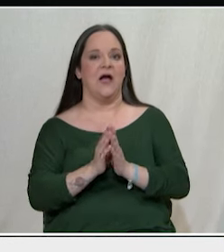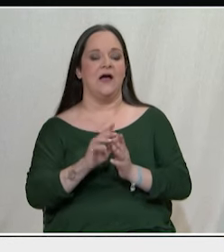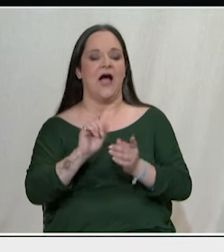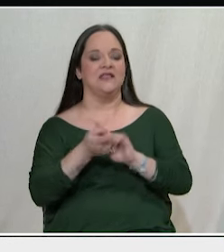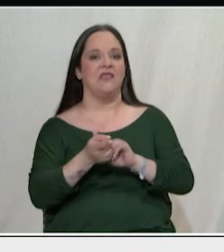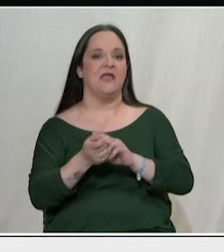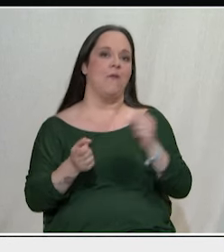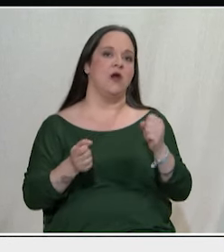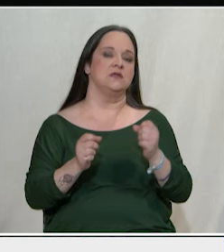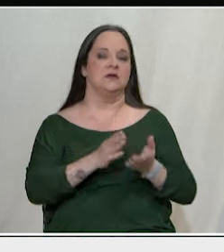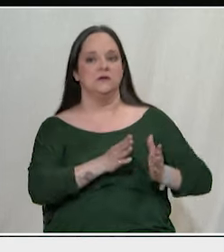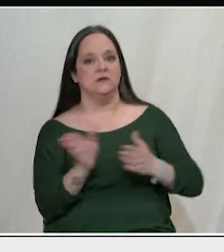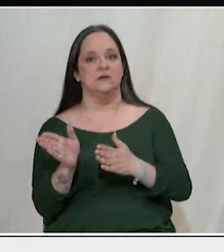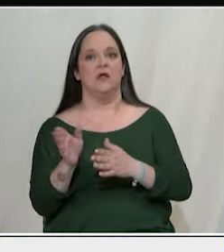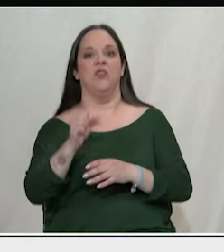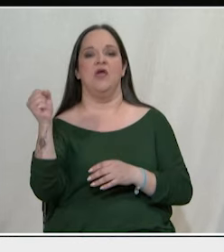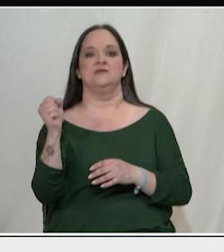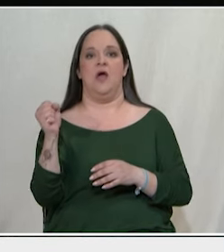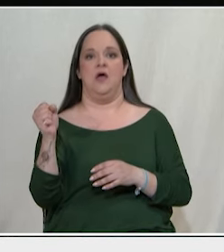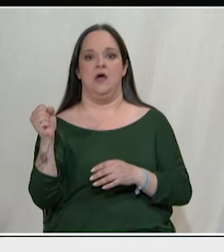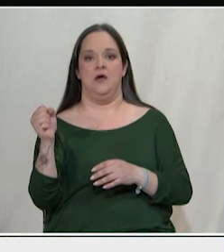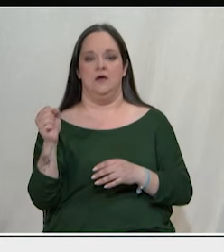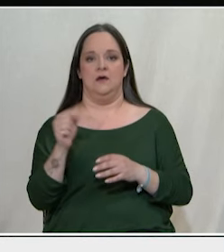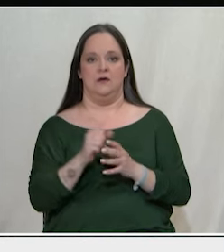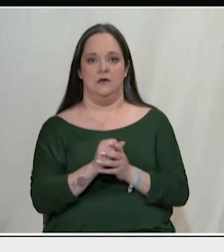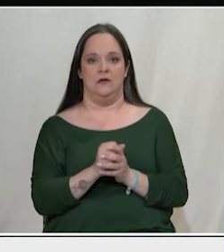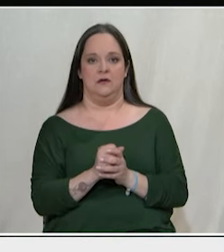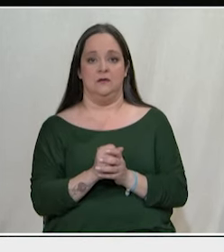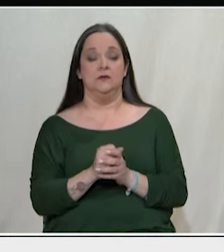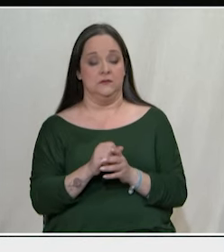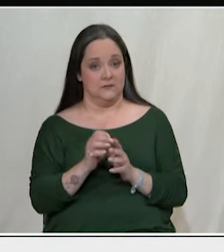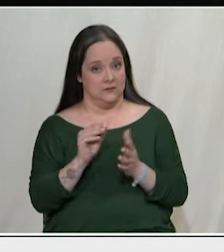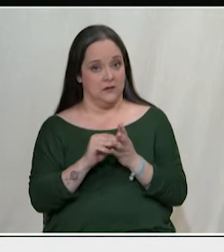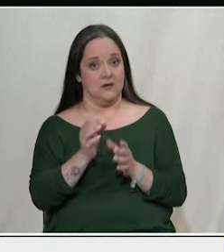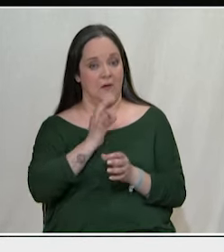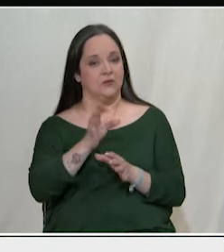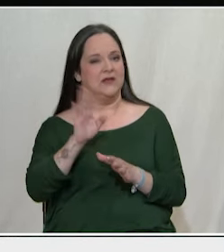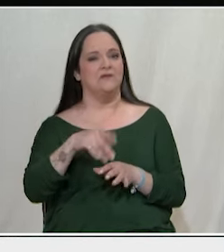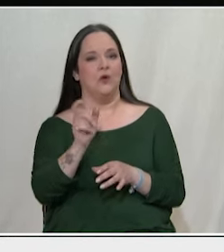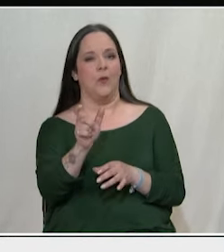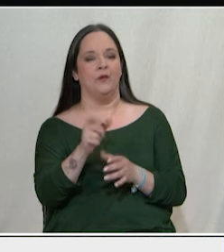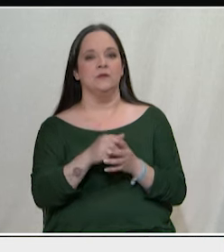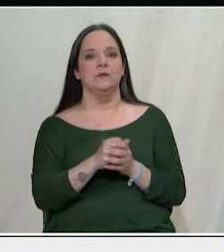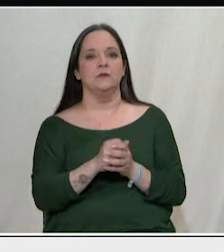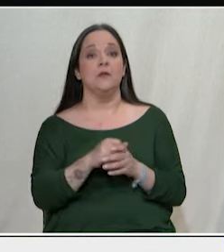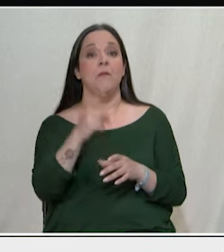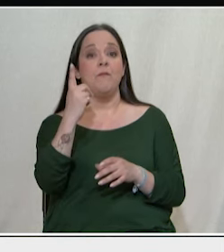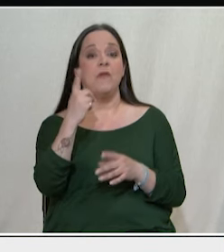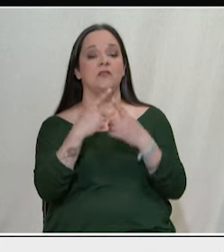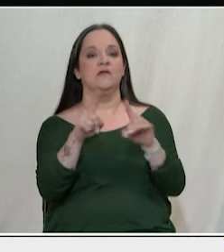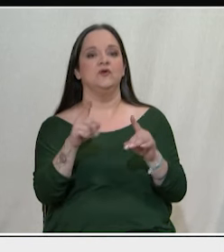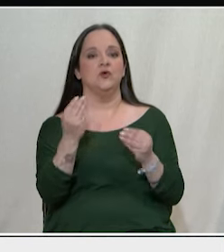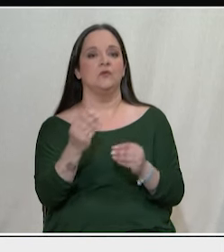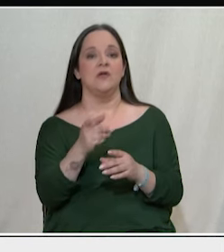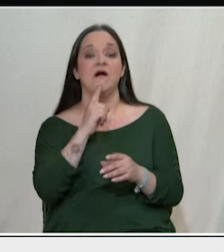στην πολιτική ζωή και με αυτή την έννοια να μπούμε και στο τελευταίο κομμάτι μία είναι η εναλλακτική σε αυτή τη